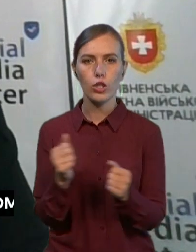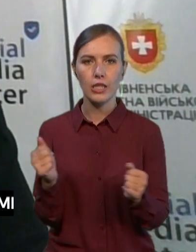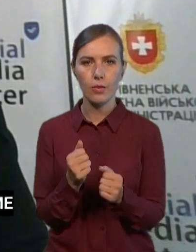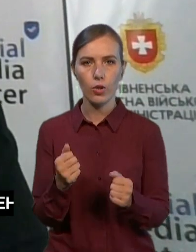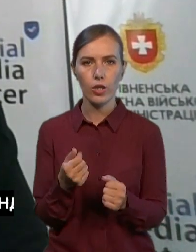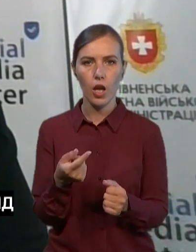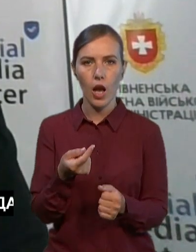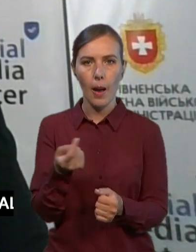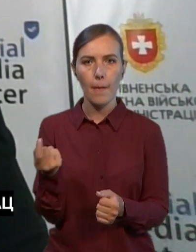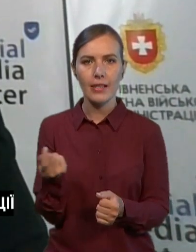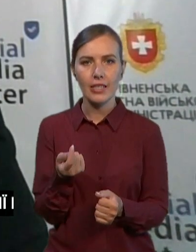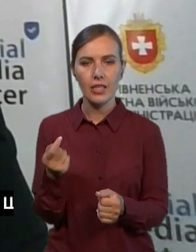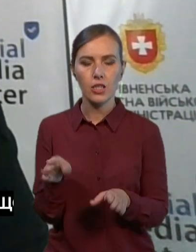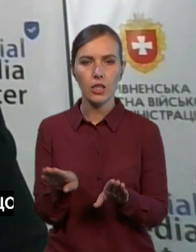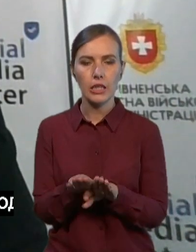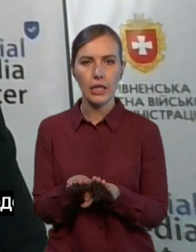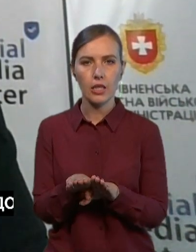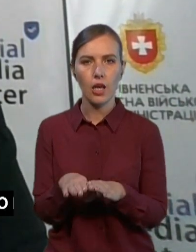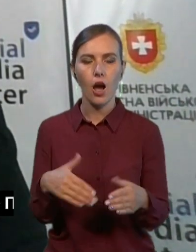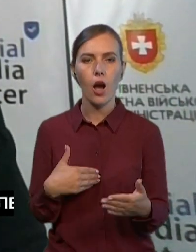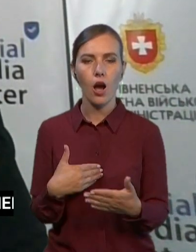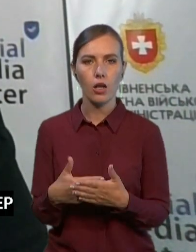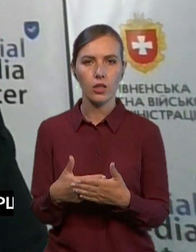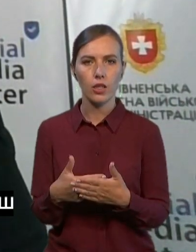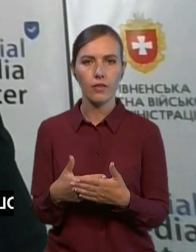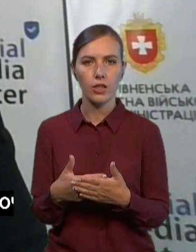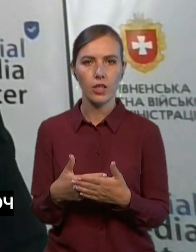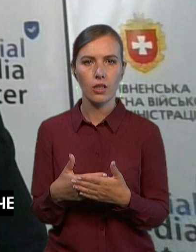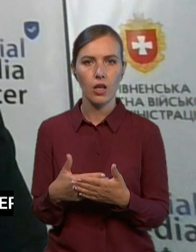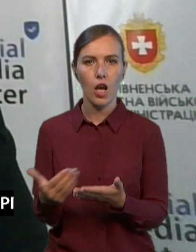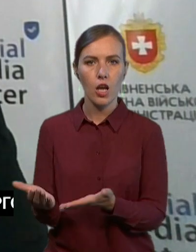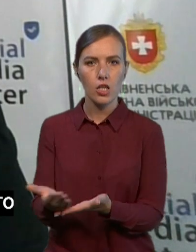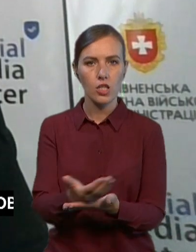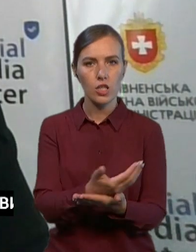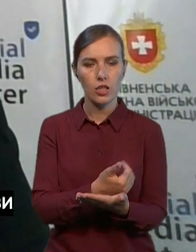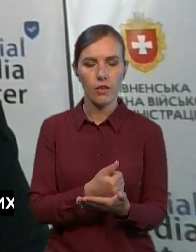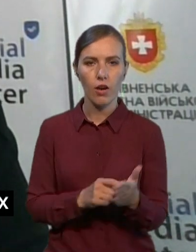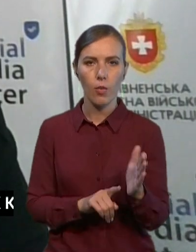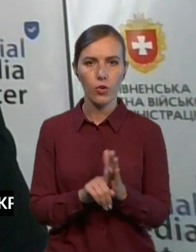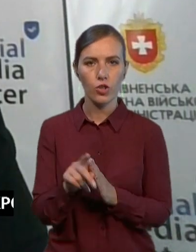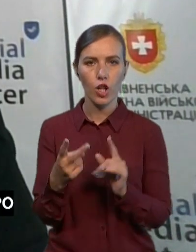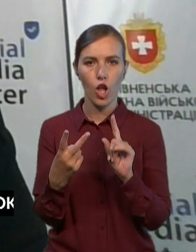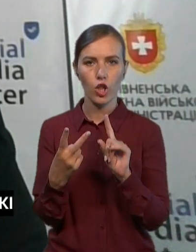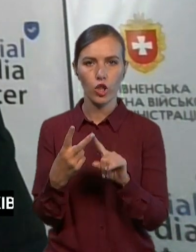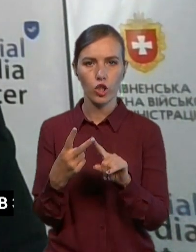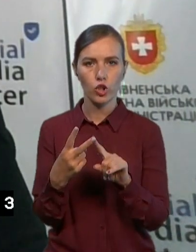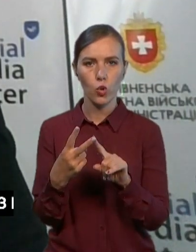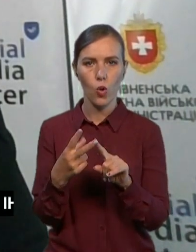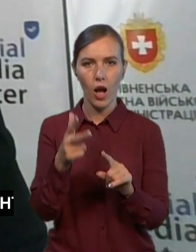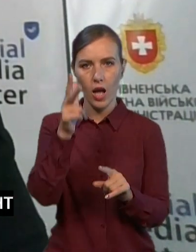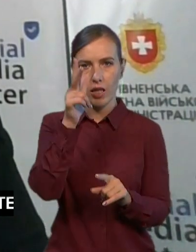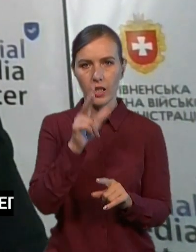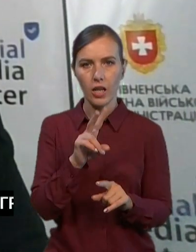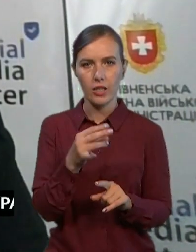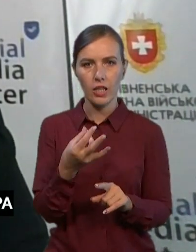такі активні жнева почнуться і ці другої декади липня. Тобто фактично через декілька